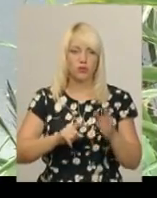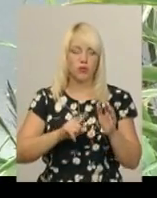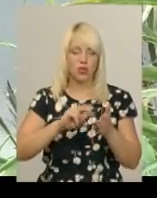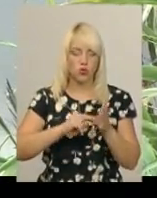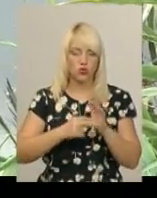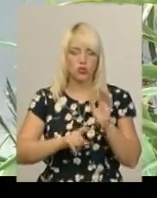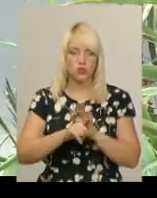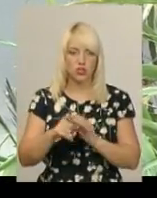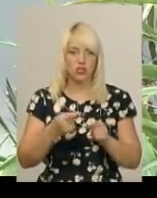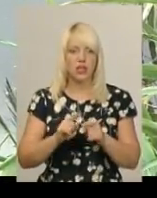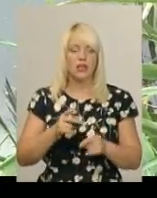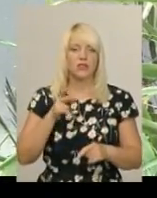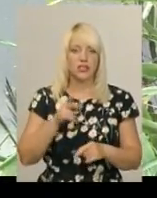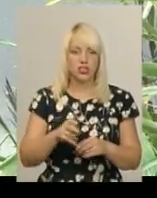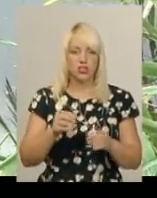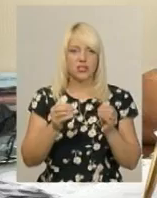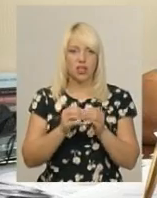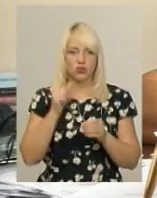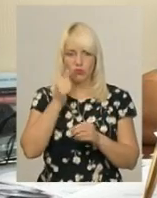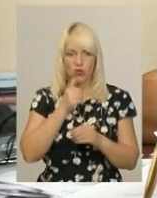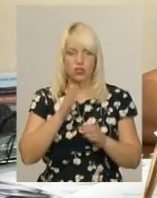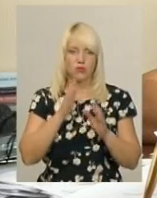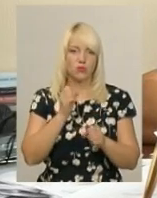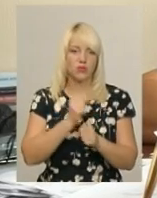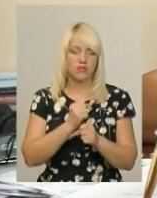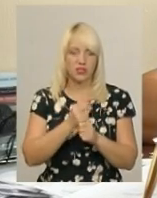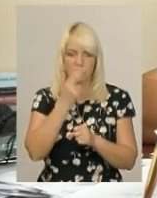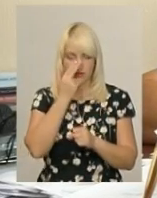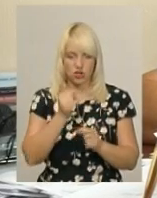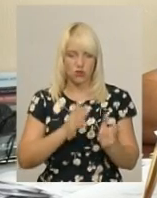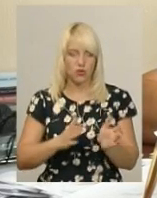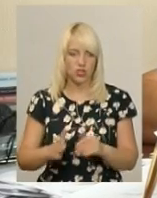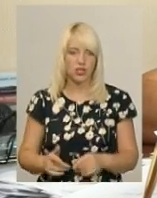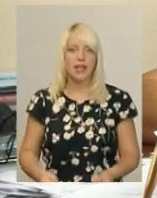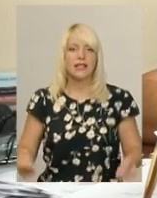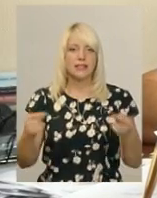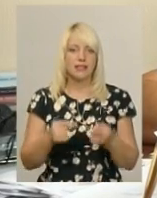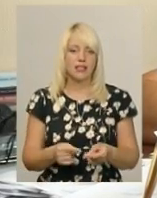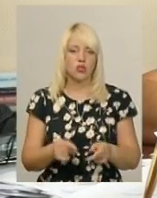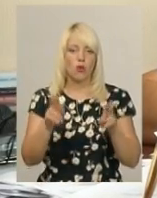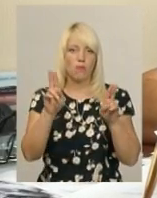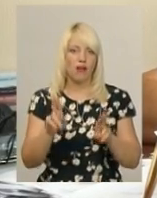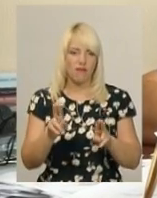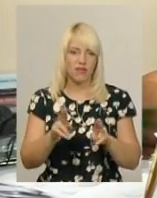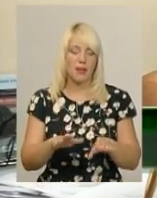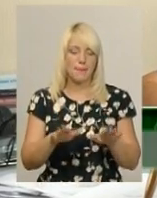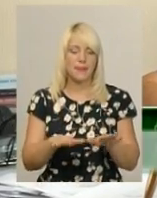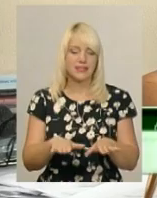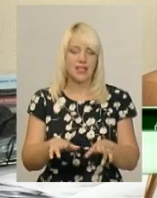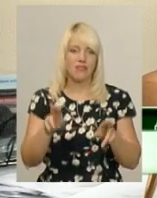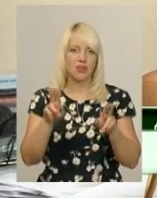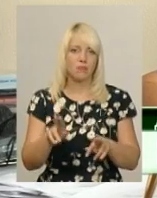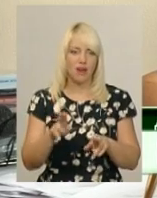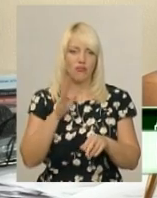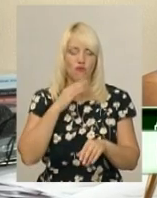році. Доти, каже Дмитро Склонний, працюватимуть у звичному режимі. Згідно місцевих правил